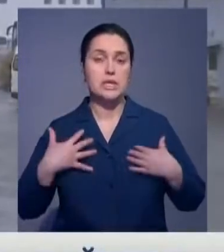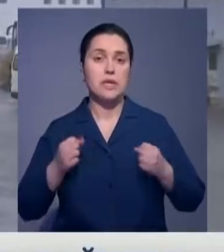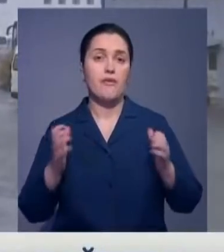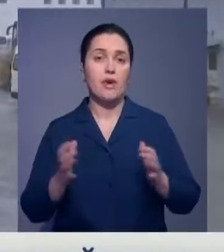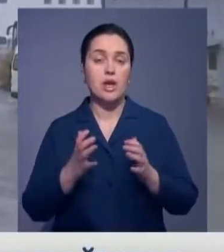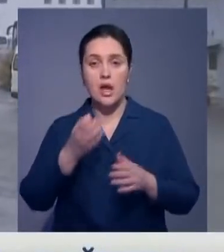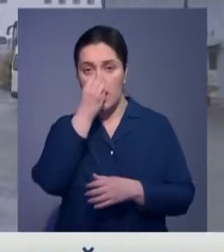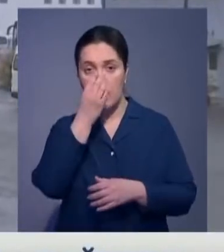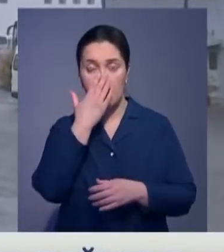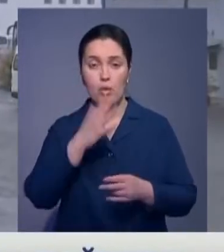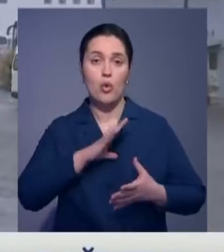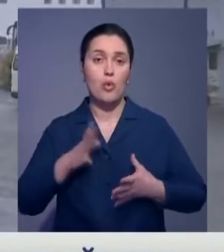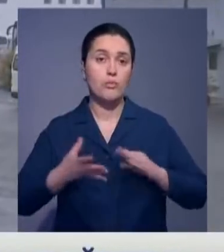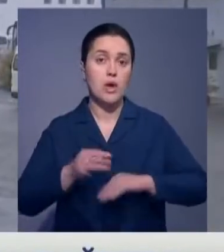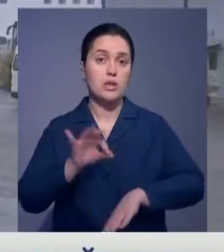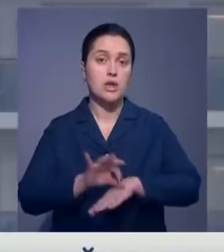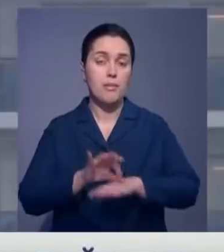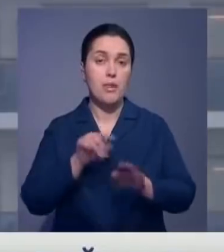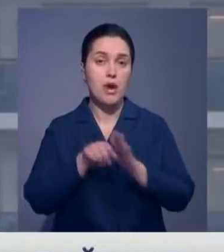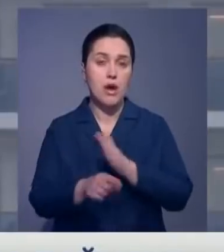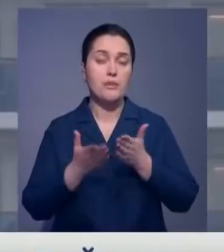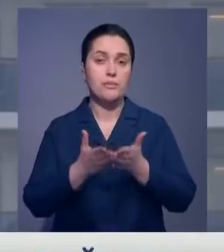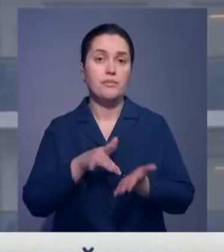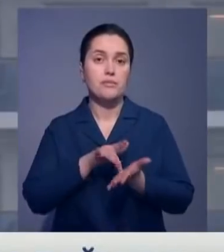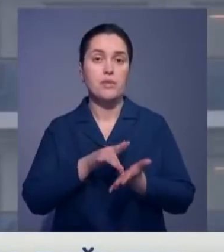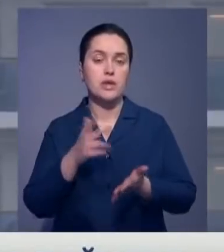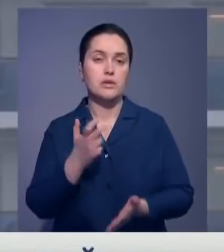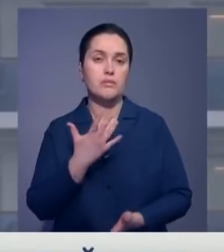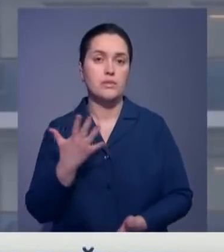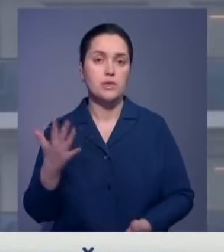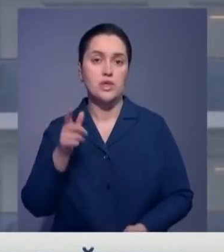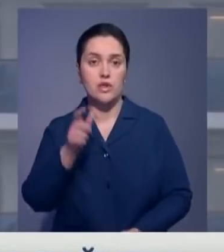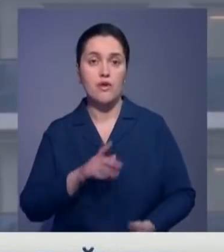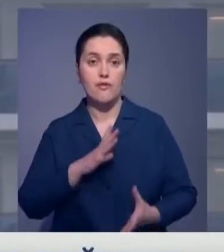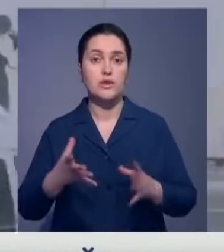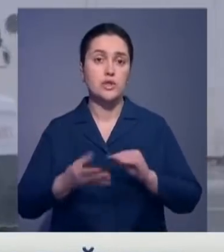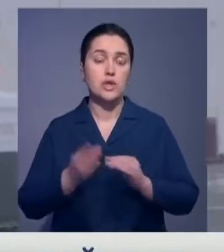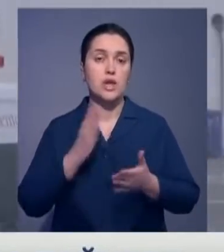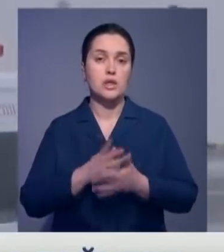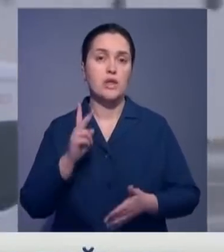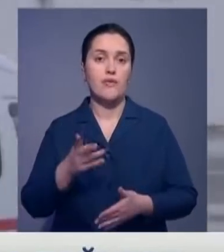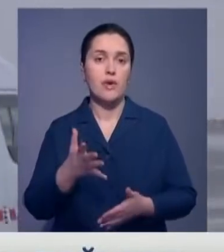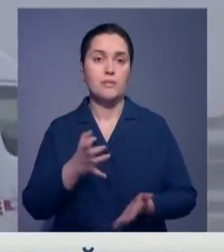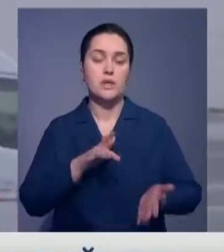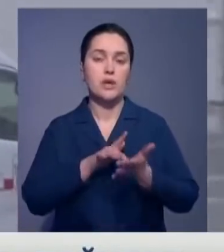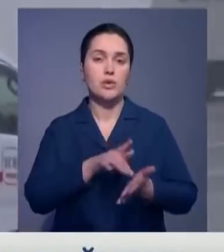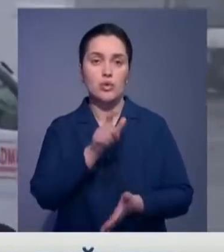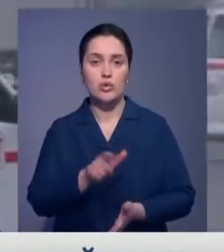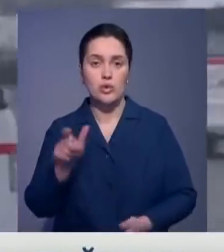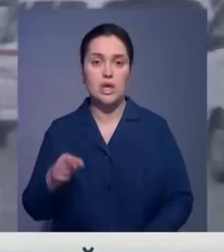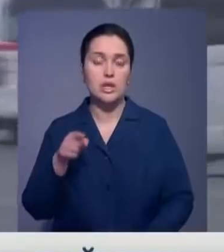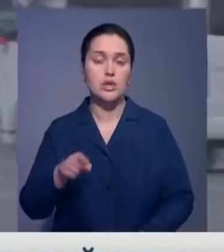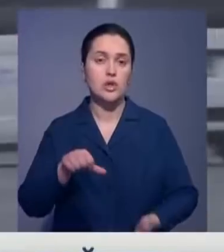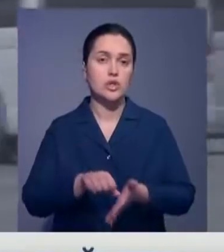Кацуно Буката. Общее число заболевших на борту выросло до 355 человек. Всего же на карантине находятся около